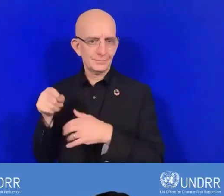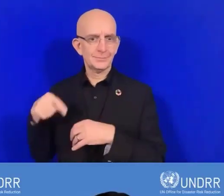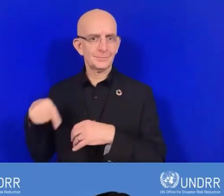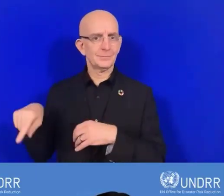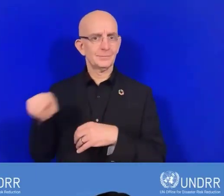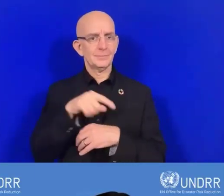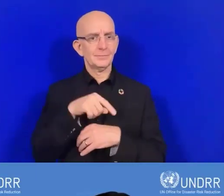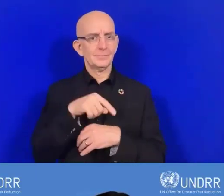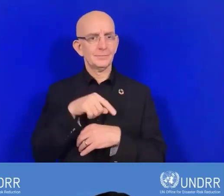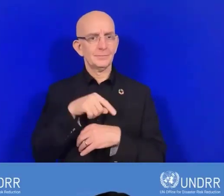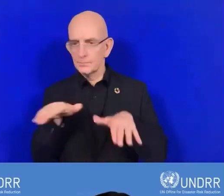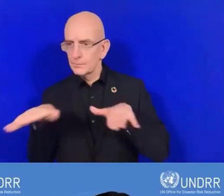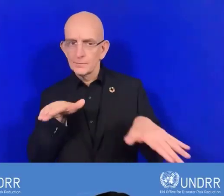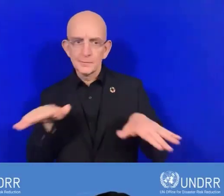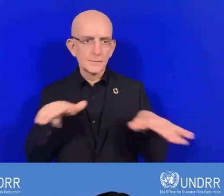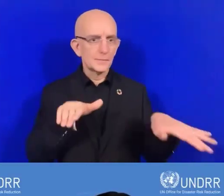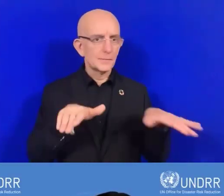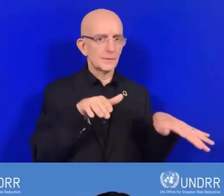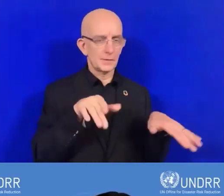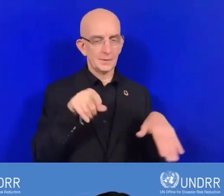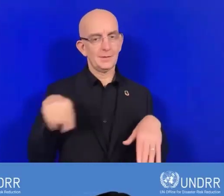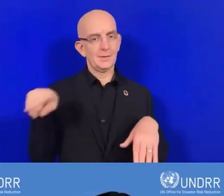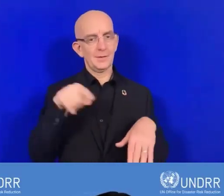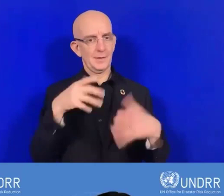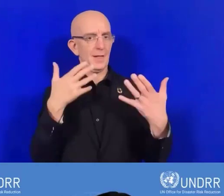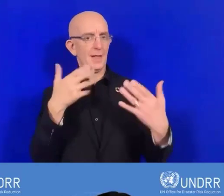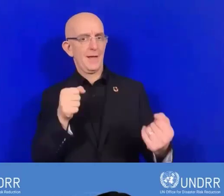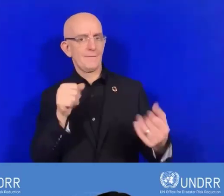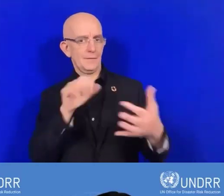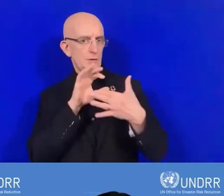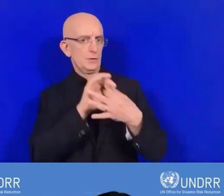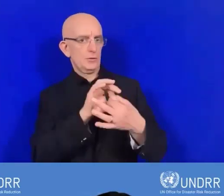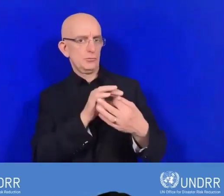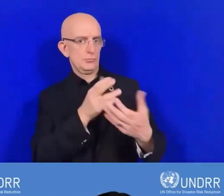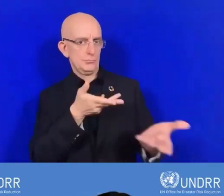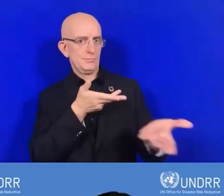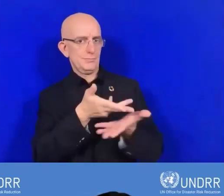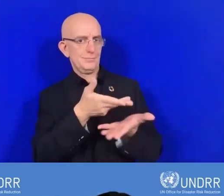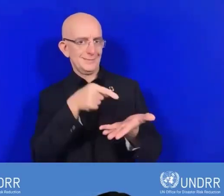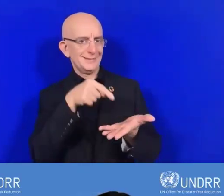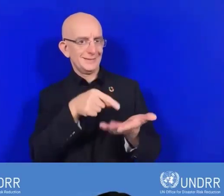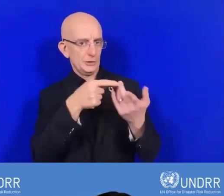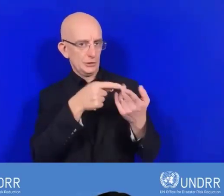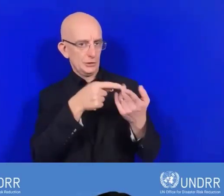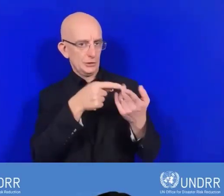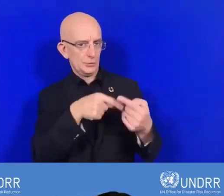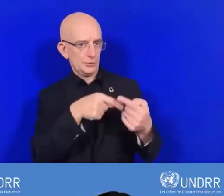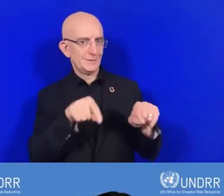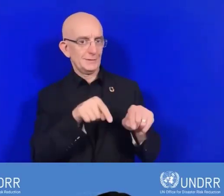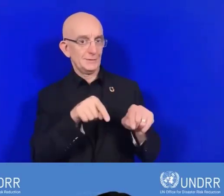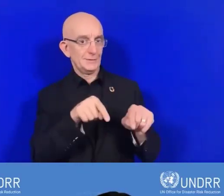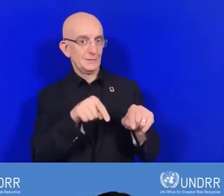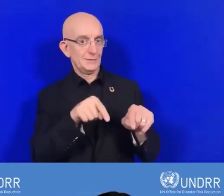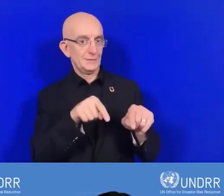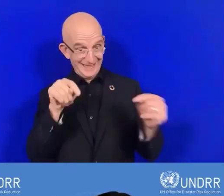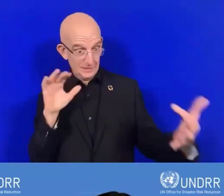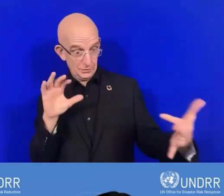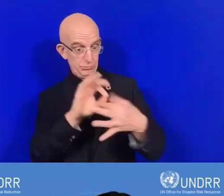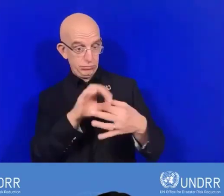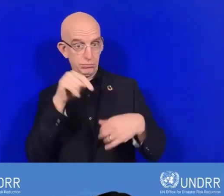nous avons des contacts directs avec ce comité. C'est des contacts directs que nous